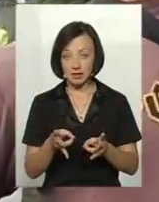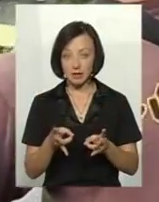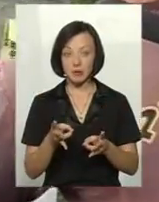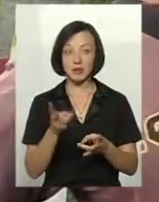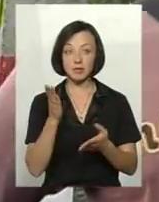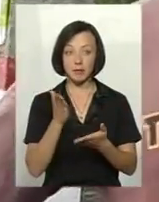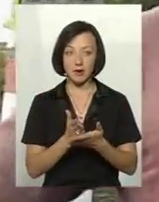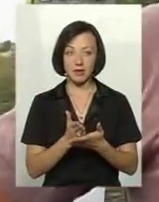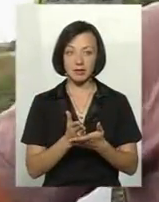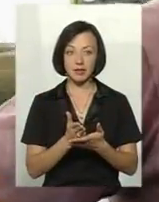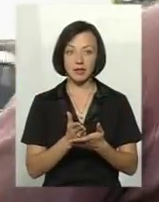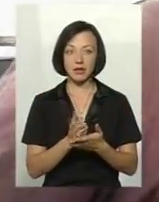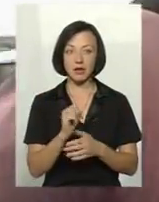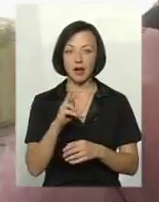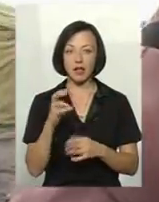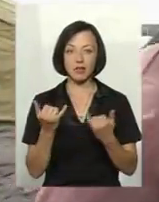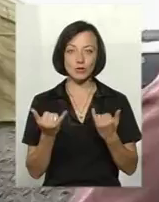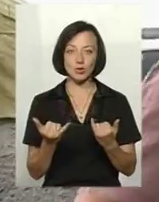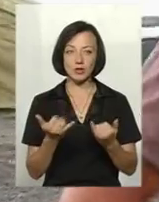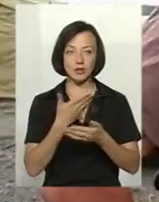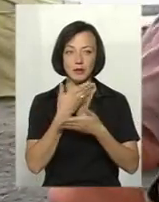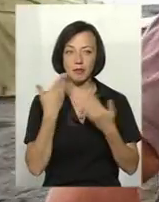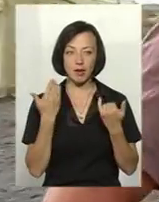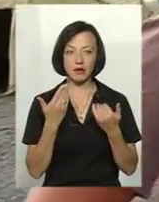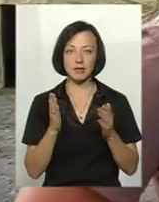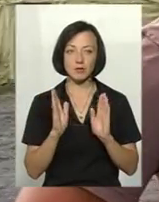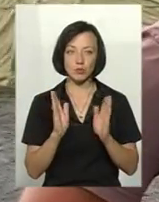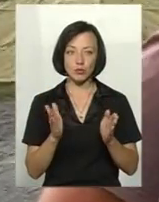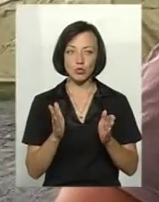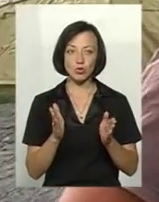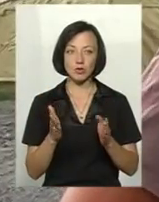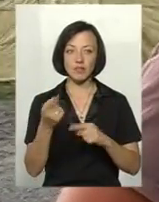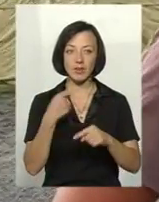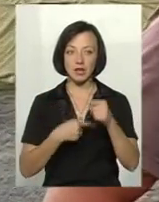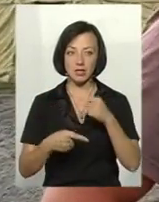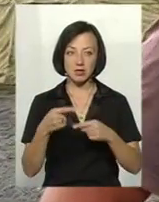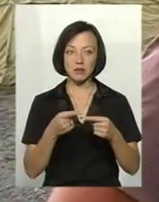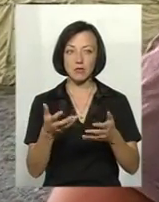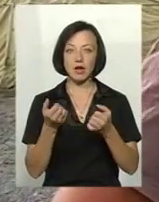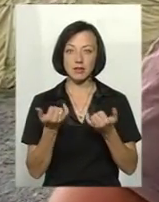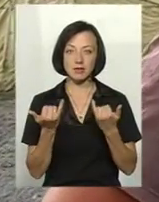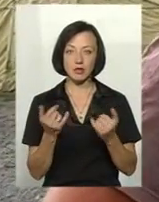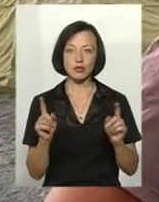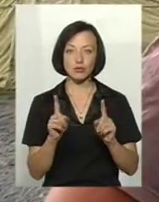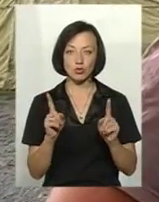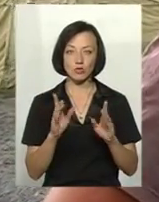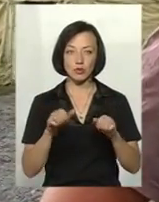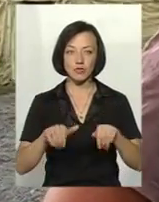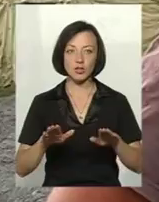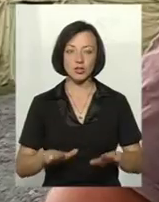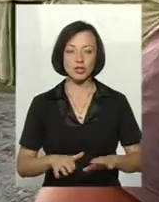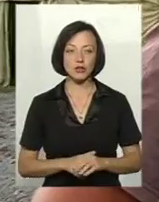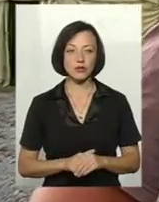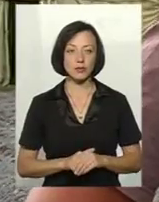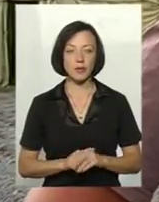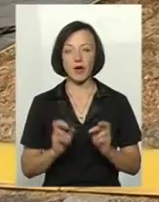Їх то потрібно возити, але сьогодні їх немає наразі. Ну що, будемо вертатися брати зараз, будемо рішати, а що